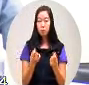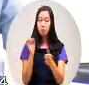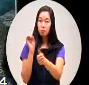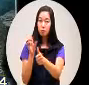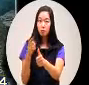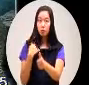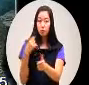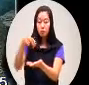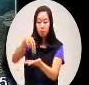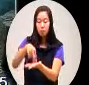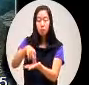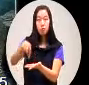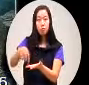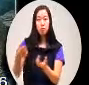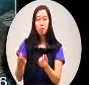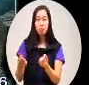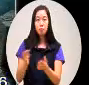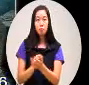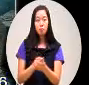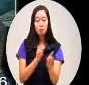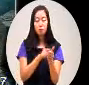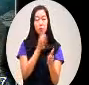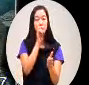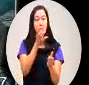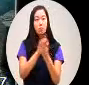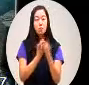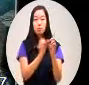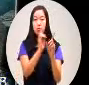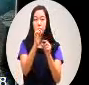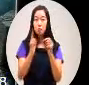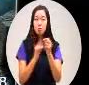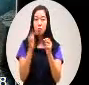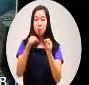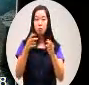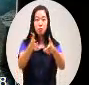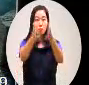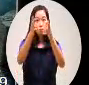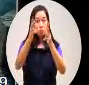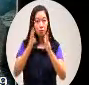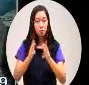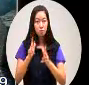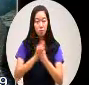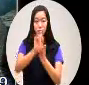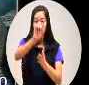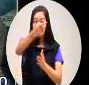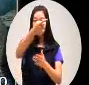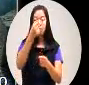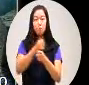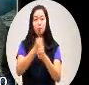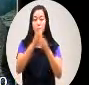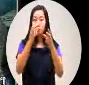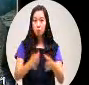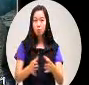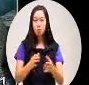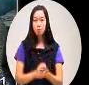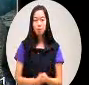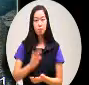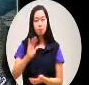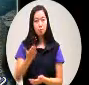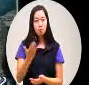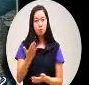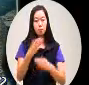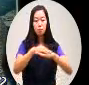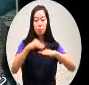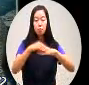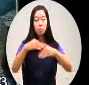站在那个地方他说101年这座桥要优先坐但是呢毛治